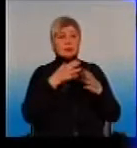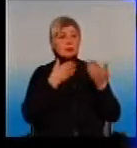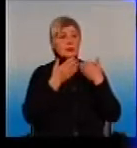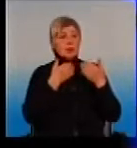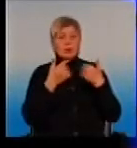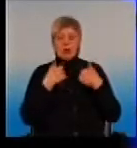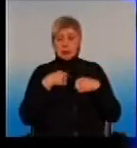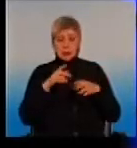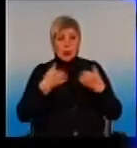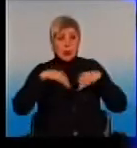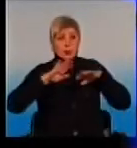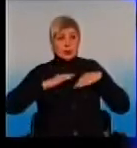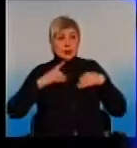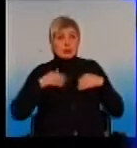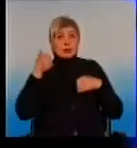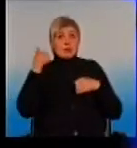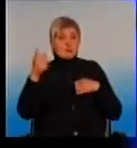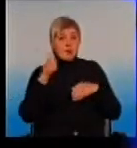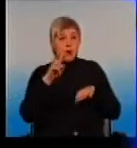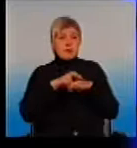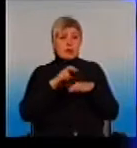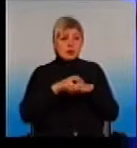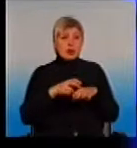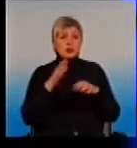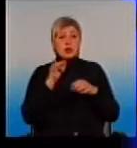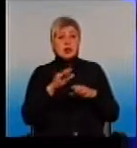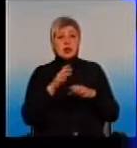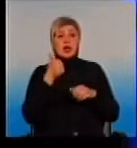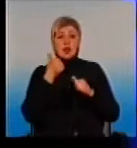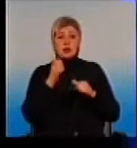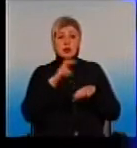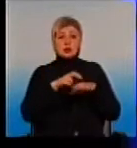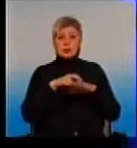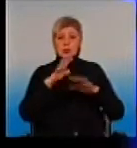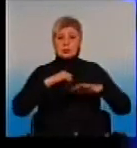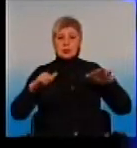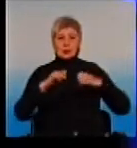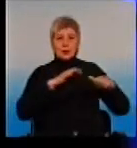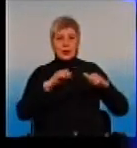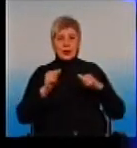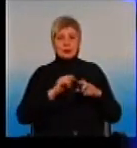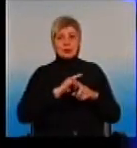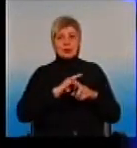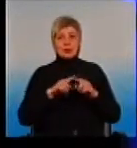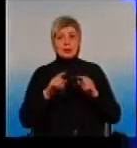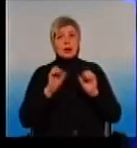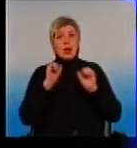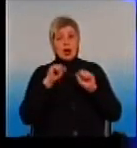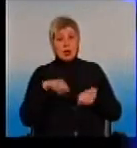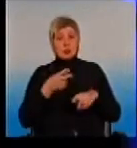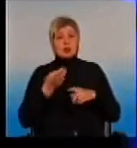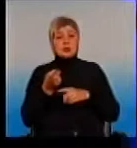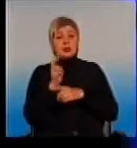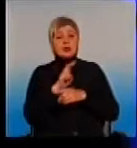ой, у меня есть такой чудесный доктор, и чудесных докторов разбирают, собственно говоря, быстро. Чи можно, скажемо, пройти на попередню співбесіду с лікарем?